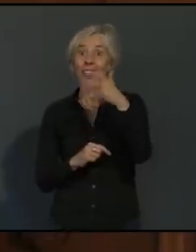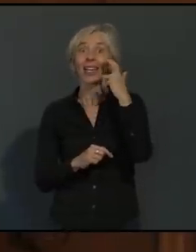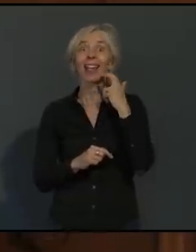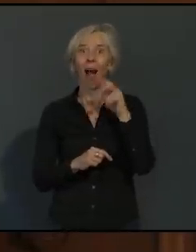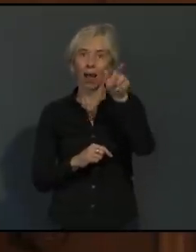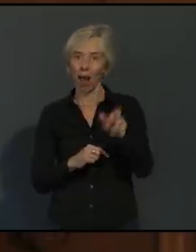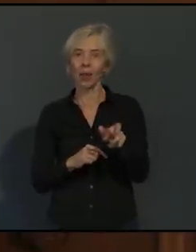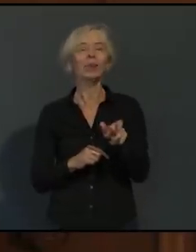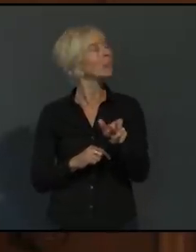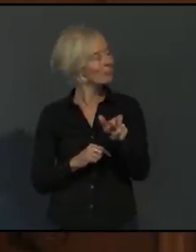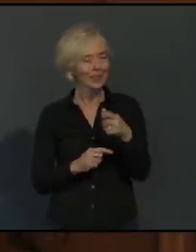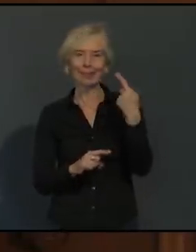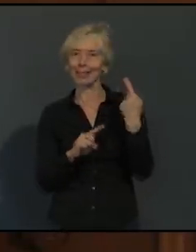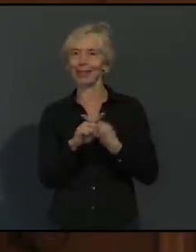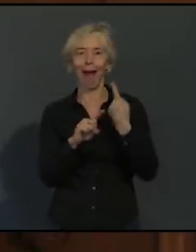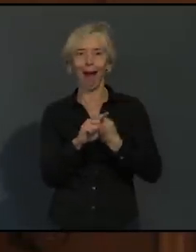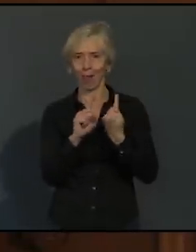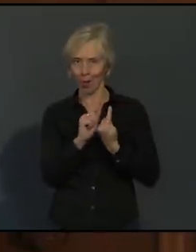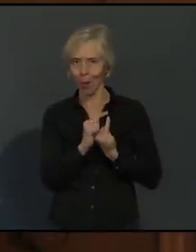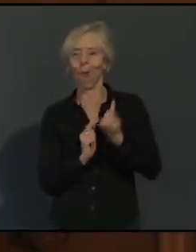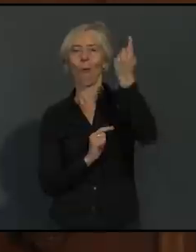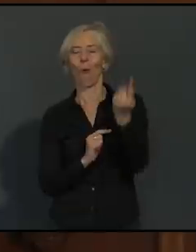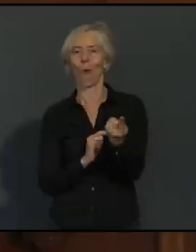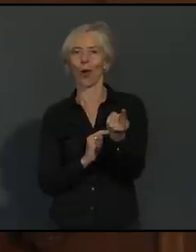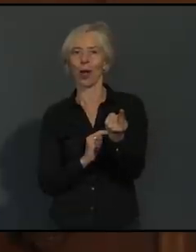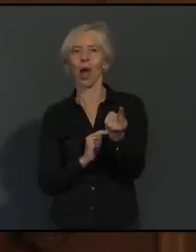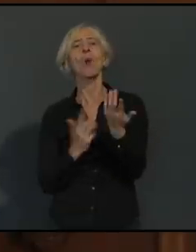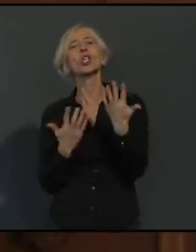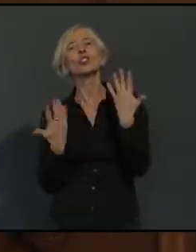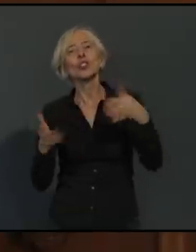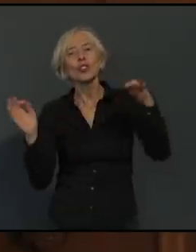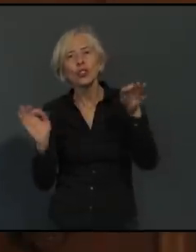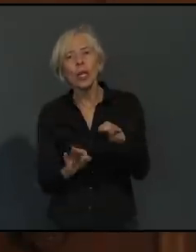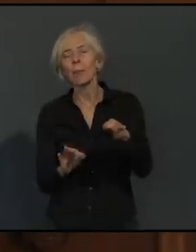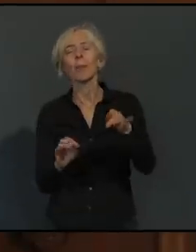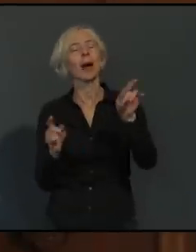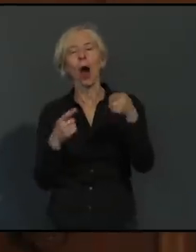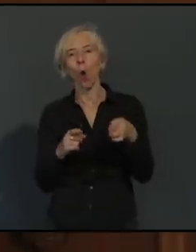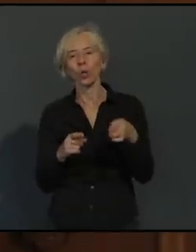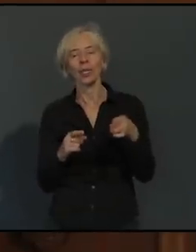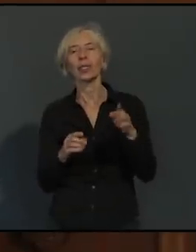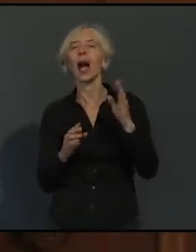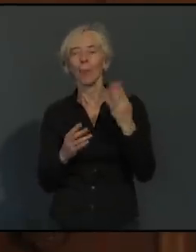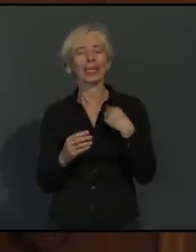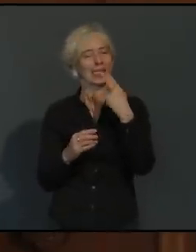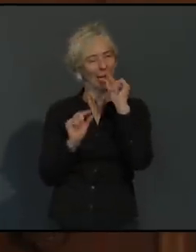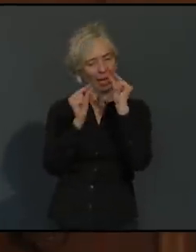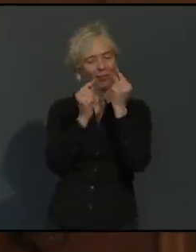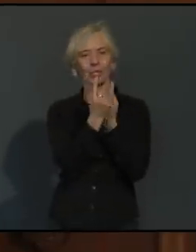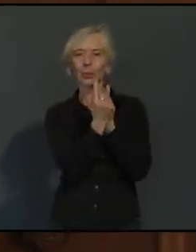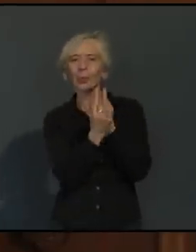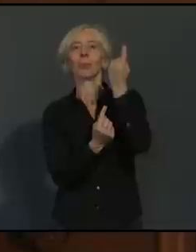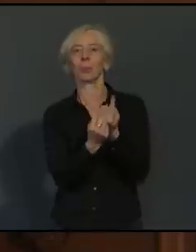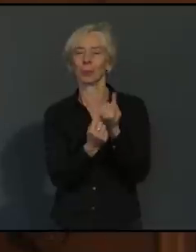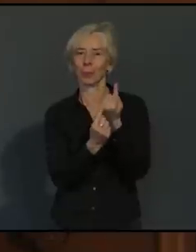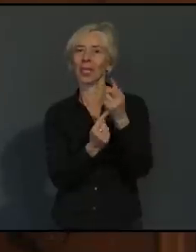allerdings auch nicht so wesentlich, dass uns das Sorge bereitet. Vielmehr bereitet uns eben Sorge, dass